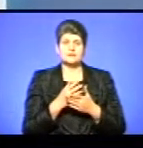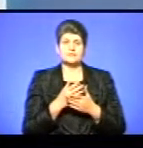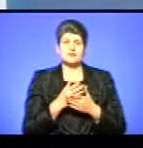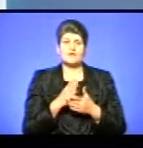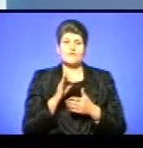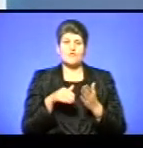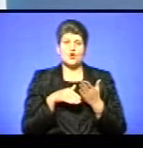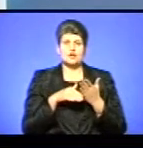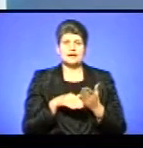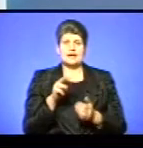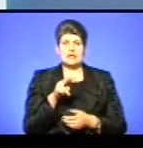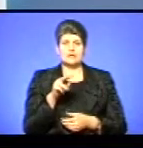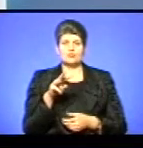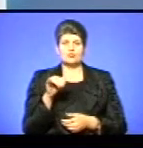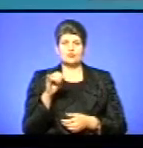Тернопільщини Лілії Мусіхіної.